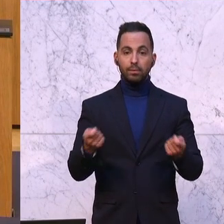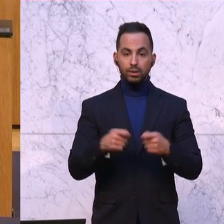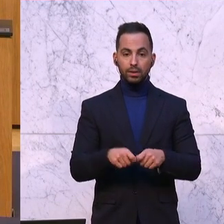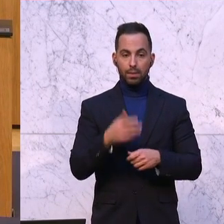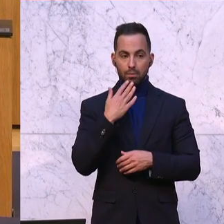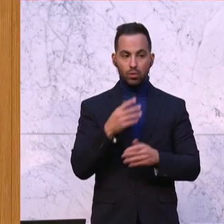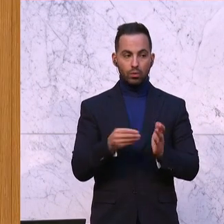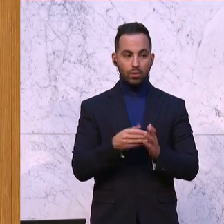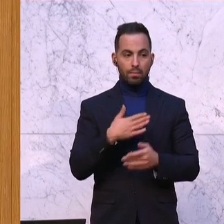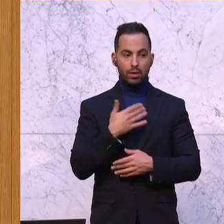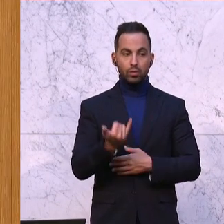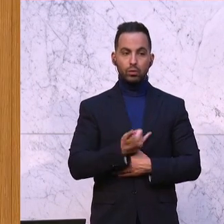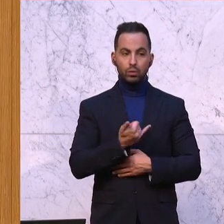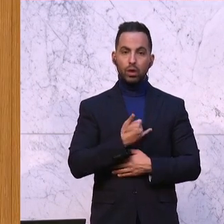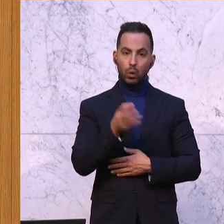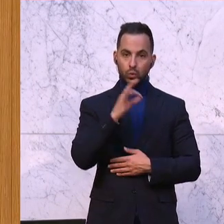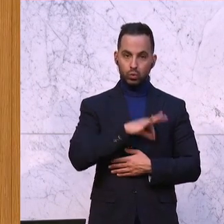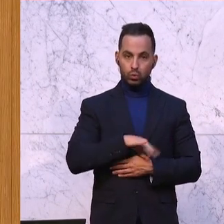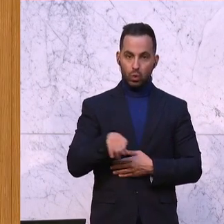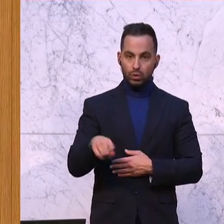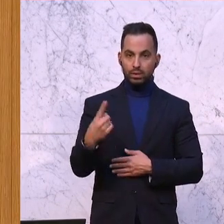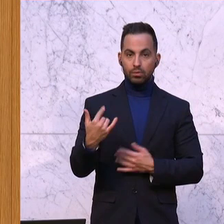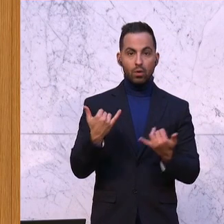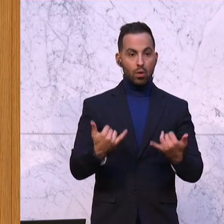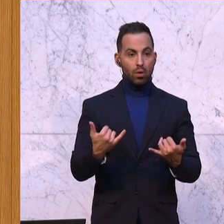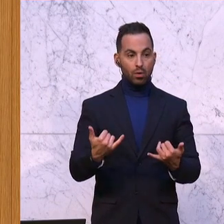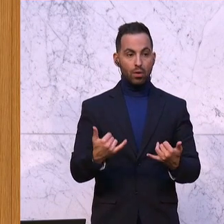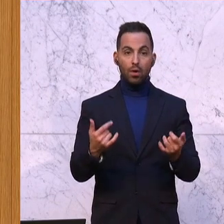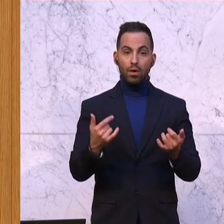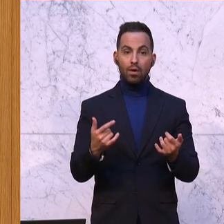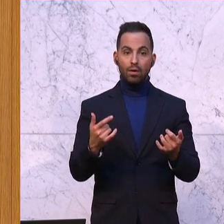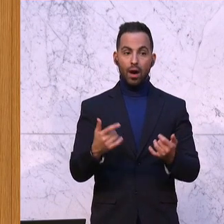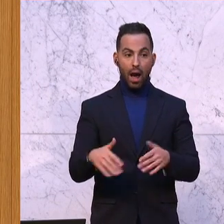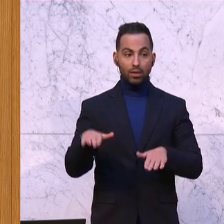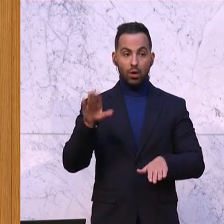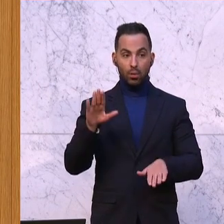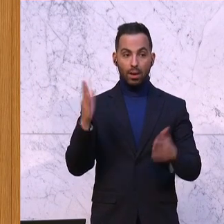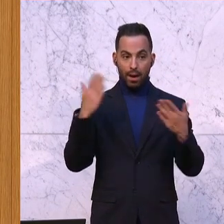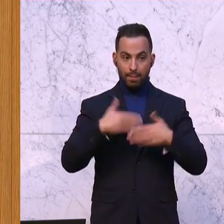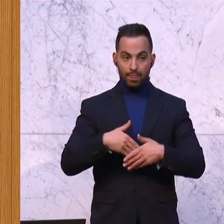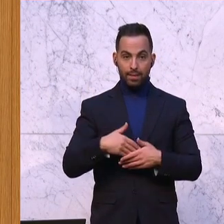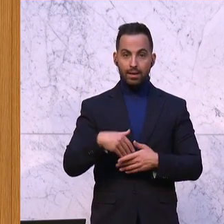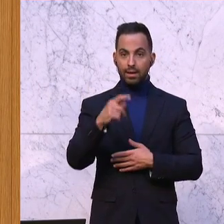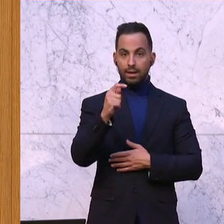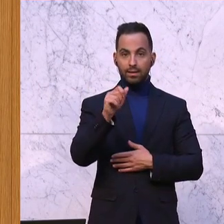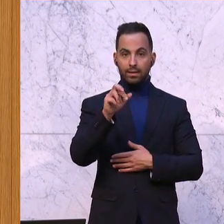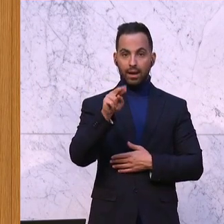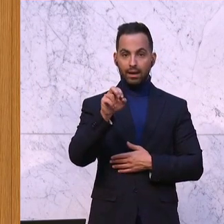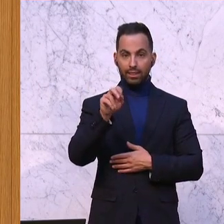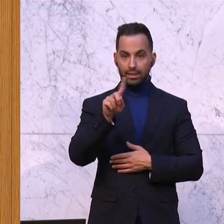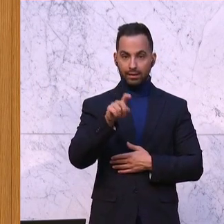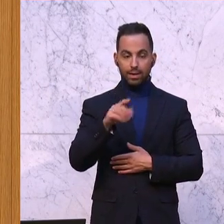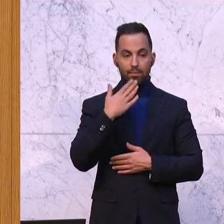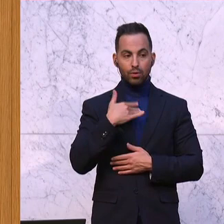möchte ich meinem jüngeren Sohn, der heute feierlich angelobt wird, am Abend in Dernitz noch einen schönen Tag